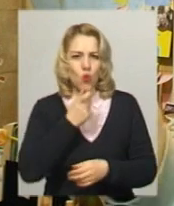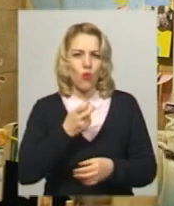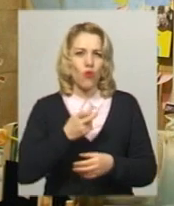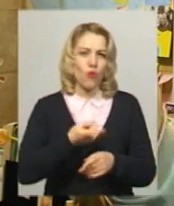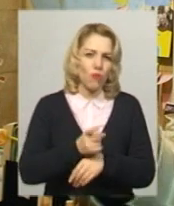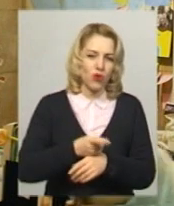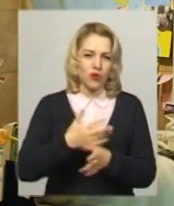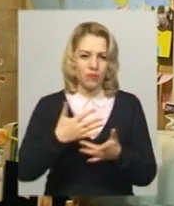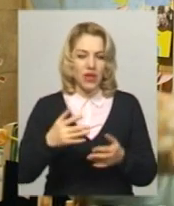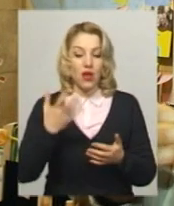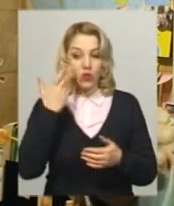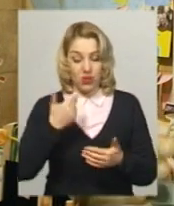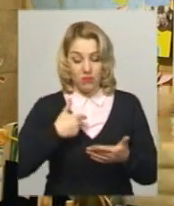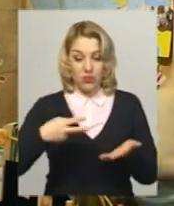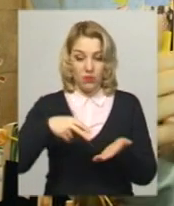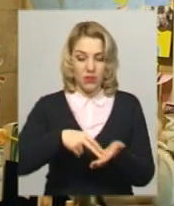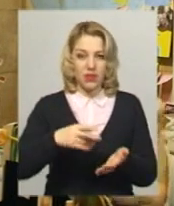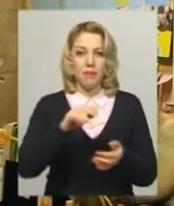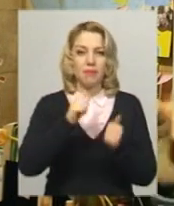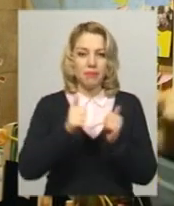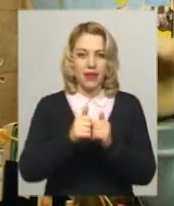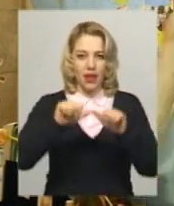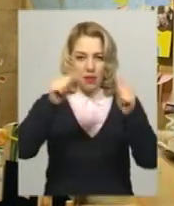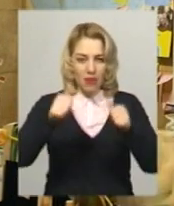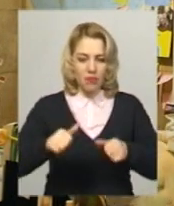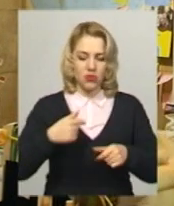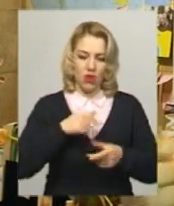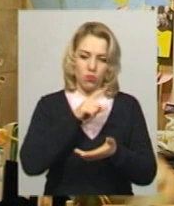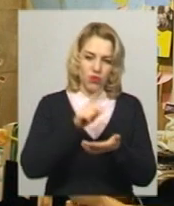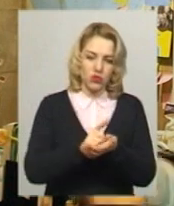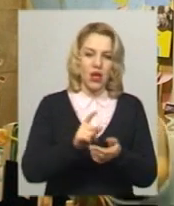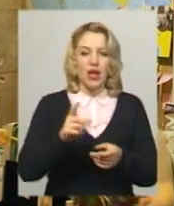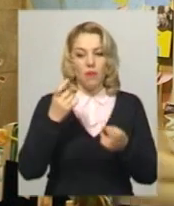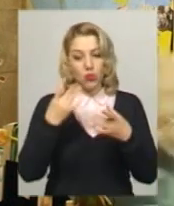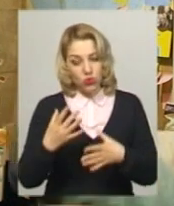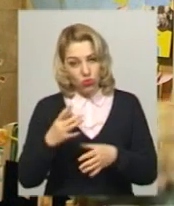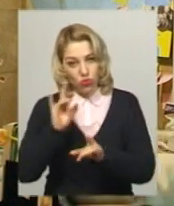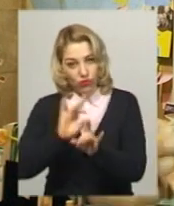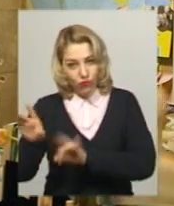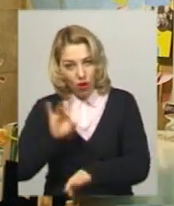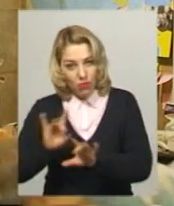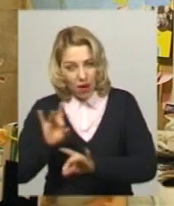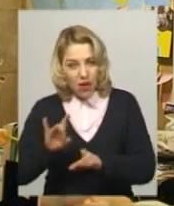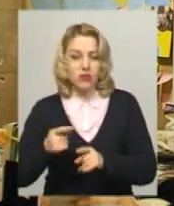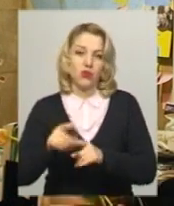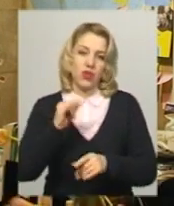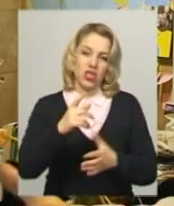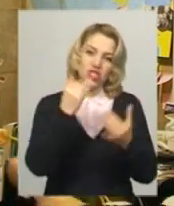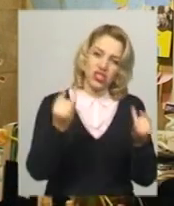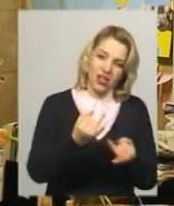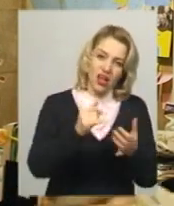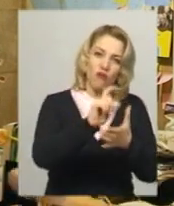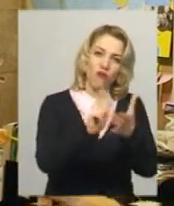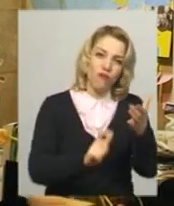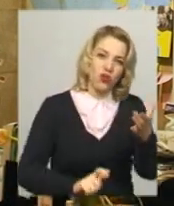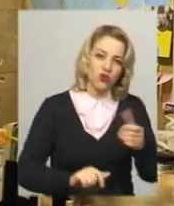зупиняємося, коли якийсь пам'ятник, а чи виходимо на вулицю, я обов'язково до класичної туристичної інформації, презентую її такими оцікаво в віршованій формі. Це